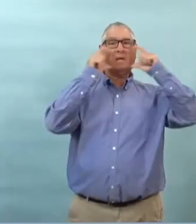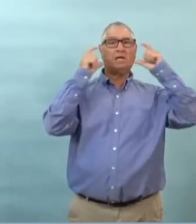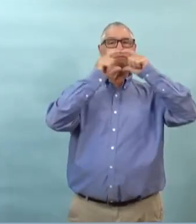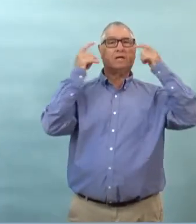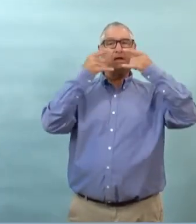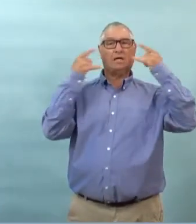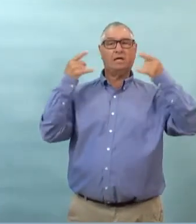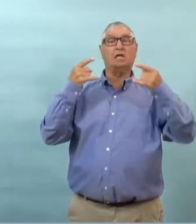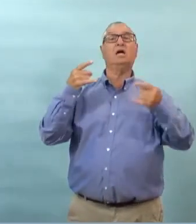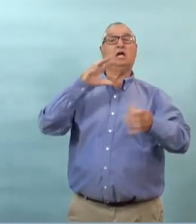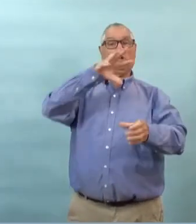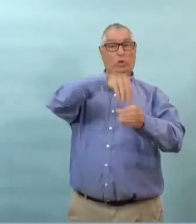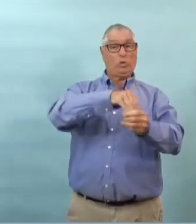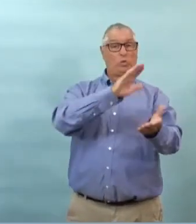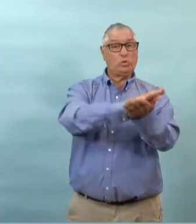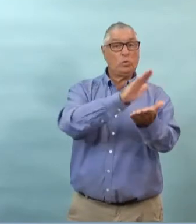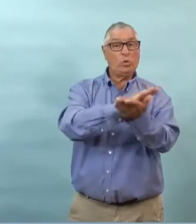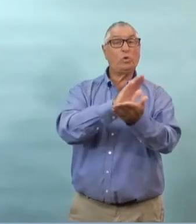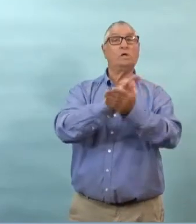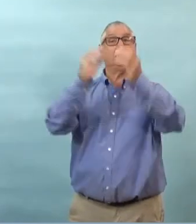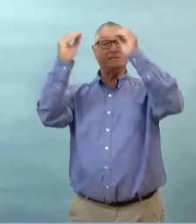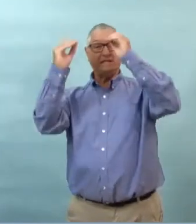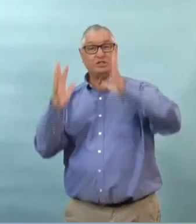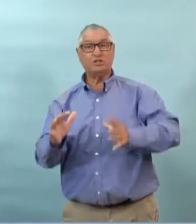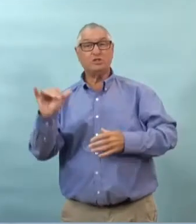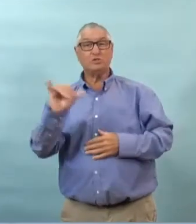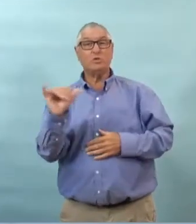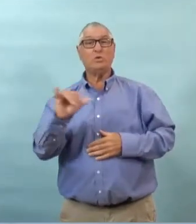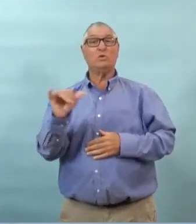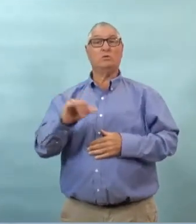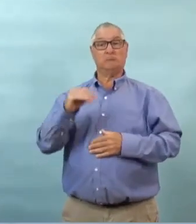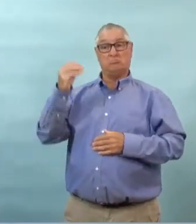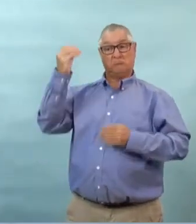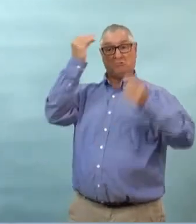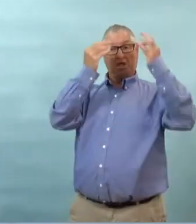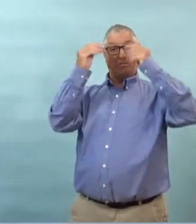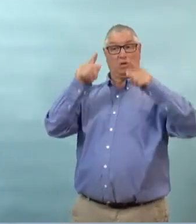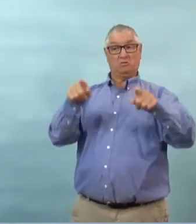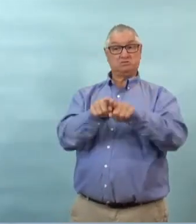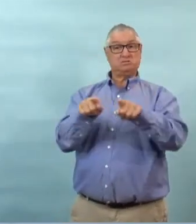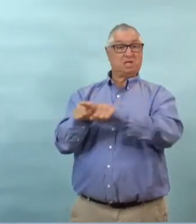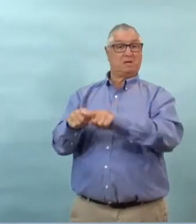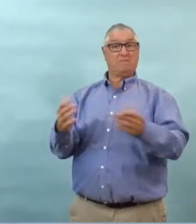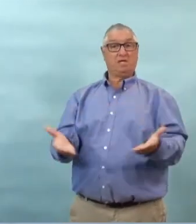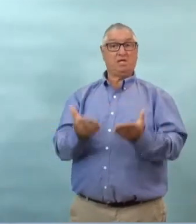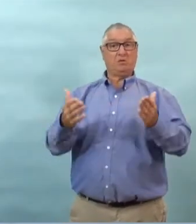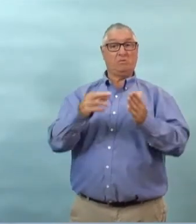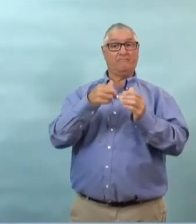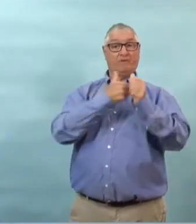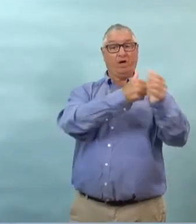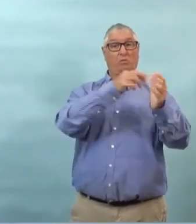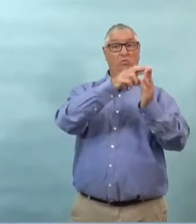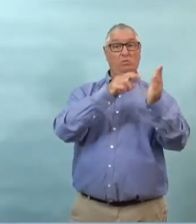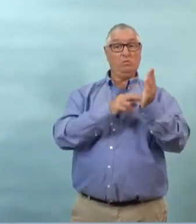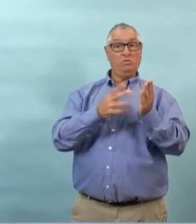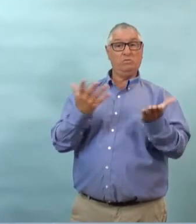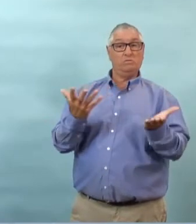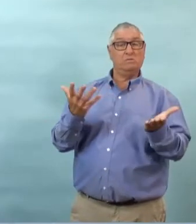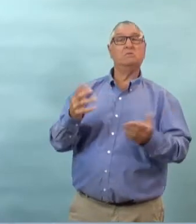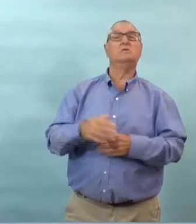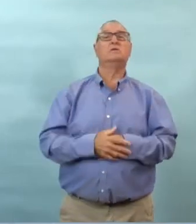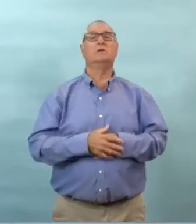il ya d'autres provinces qui considèrent le port obligatoire du masque est ce que vous pensez que ça va être le cas au manitoba